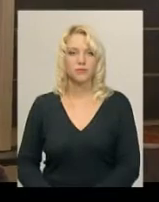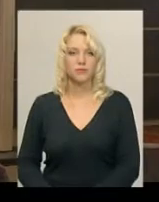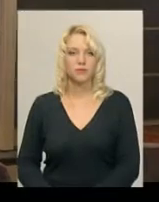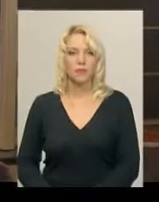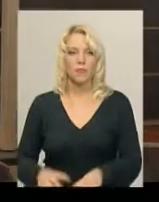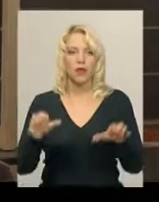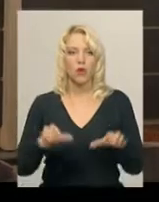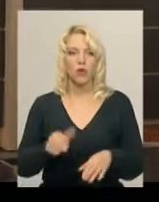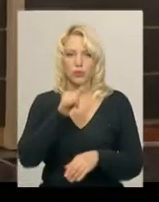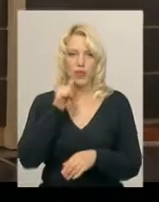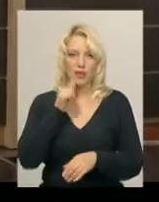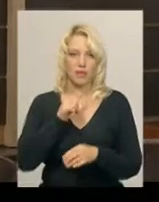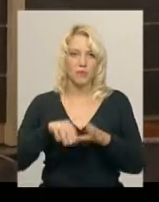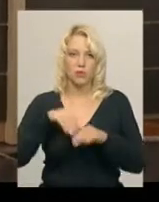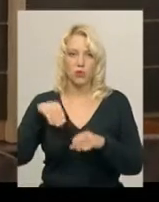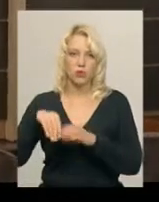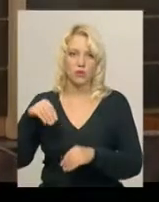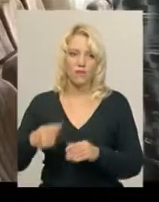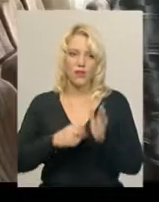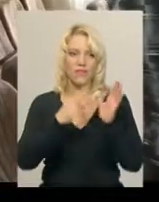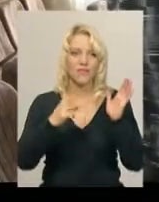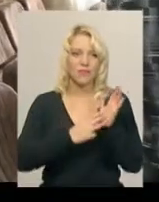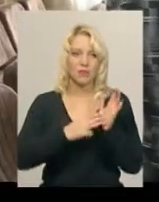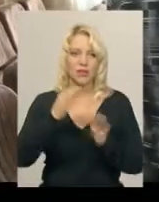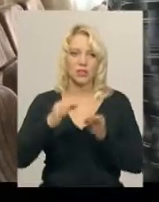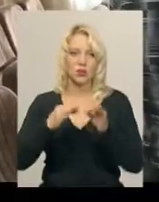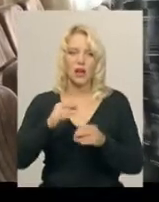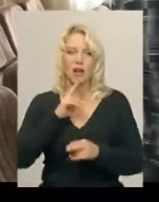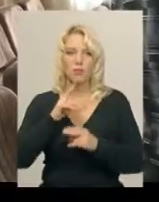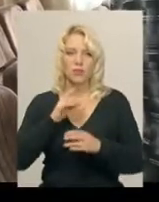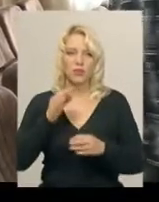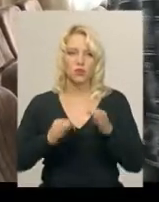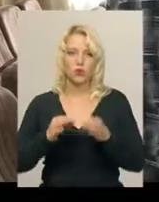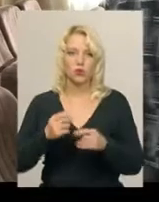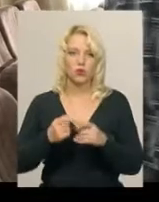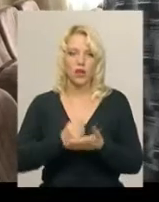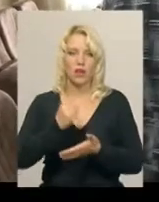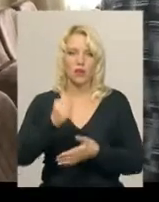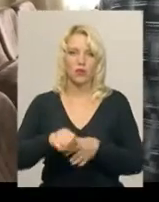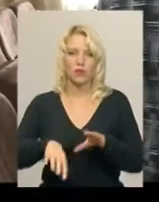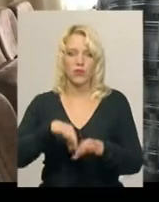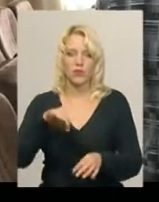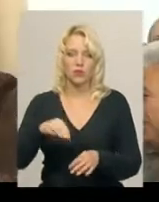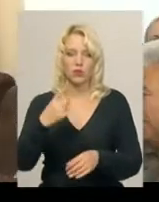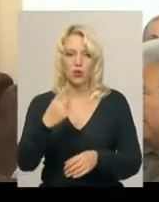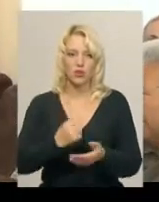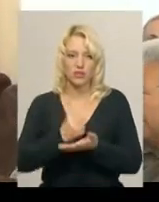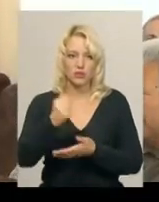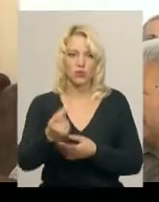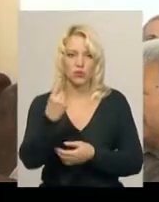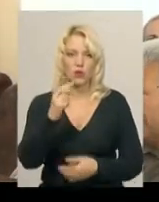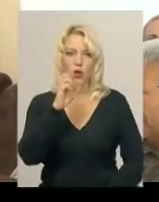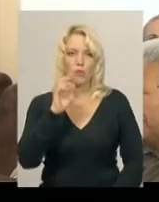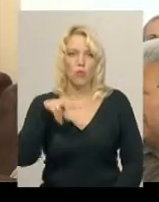Голову таємним голосуванням обирали всі 18 суддів апеляційного суду. Кандидата на цю посаду висунули одного – Сергія Болотіна,